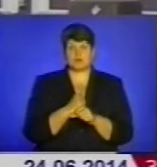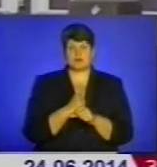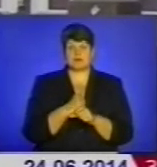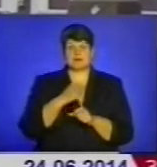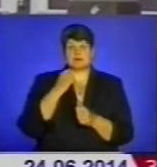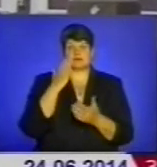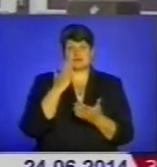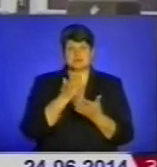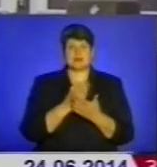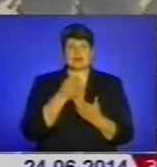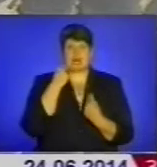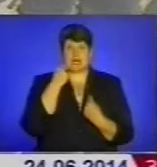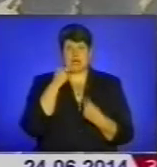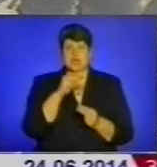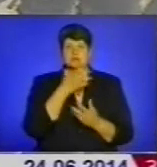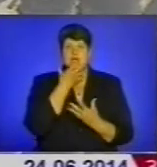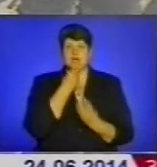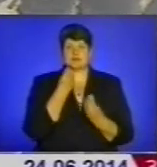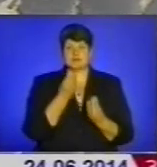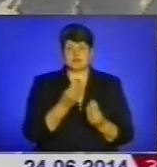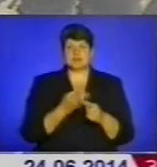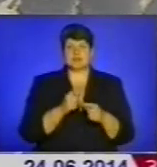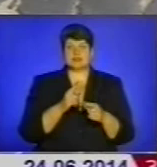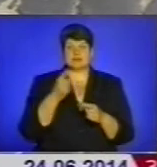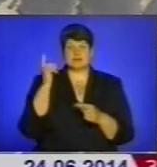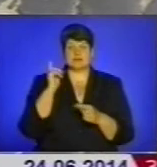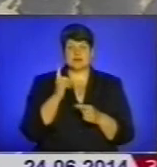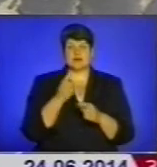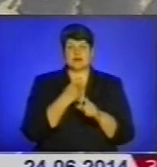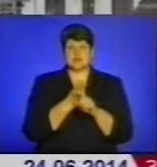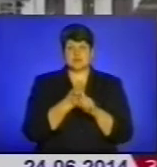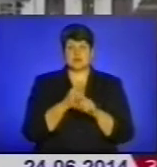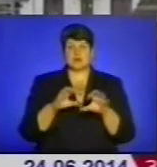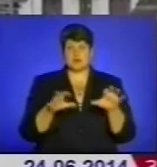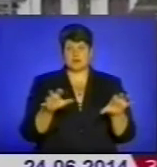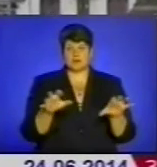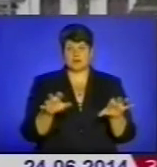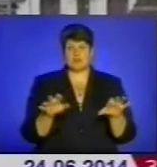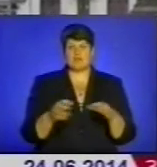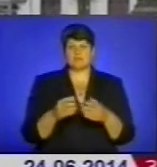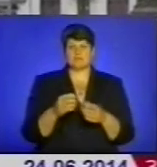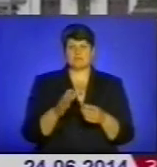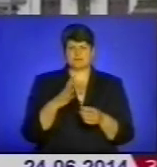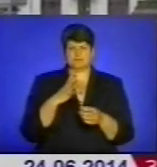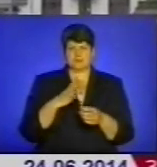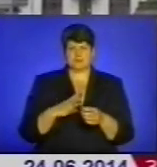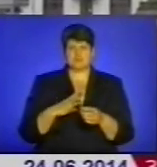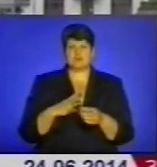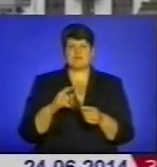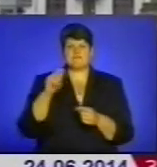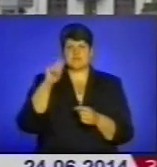краще, красивіше. От бачите, оця бруківка, це ще австрійська бруківка. Витримала війну, танки,